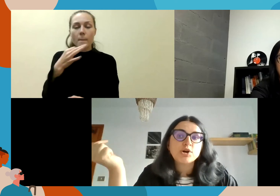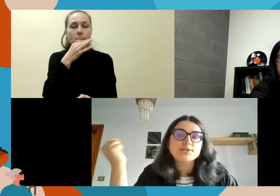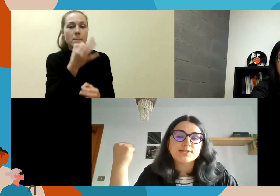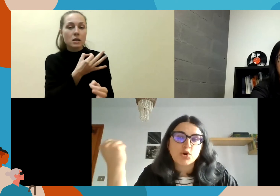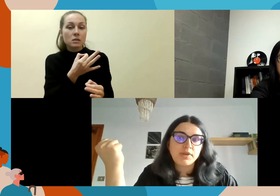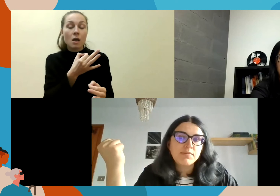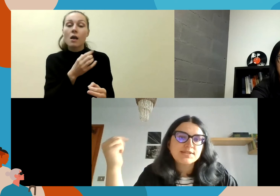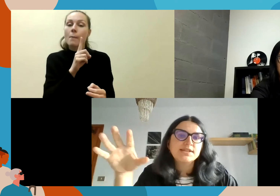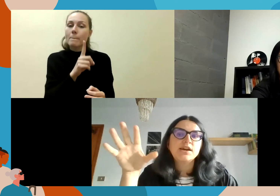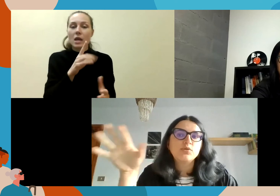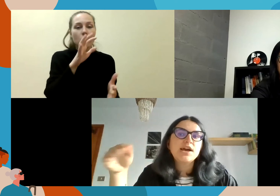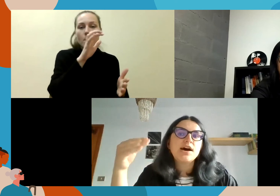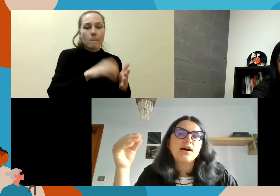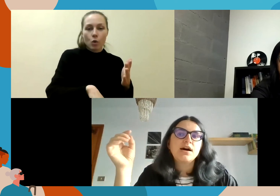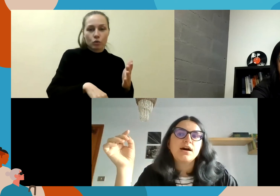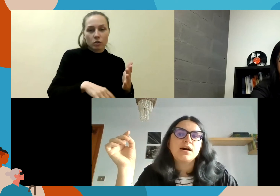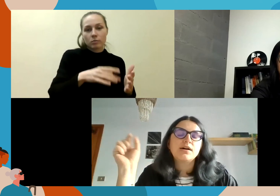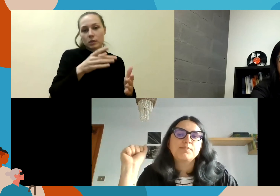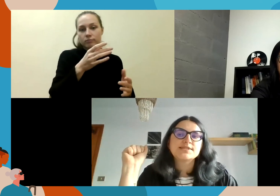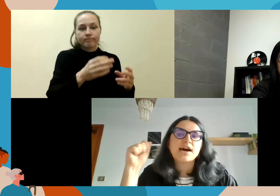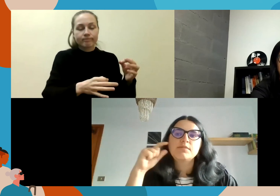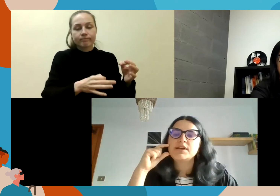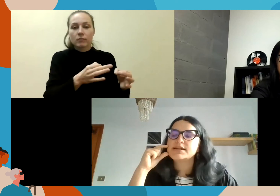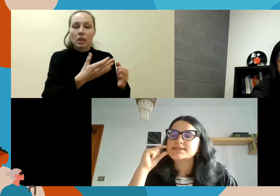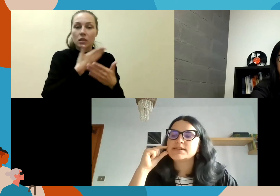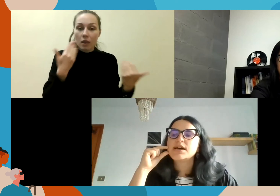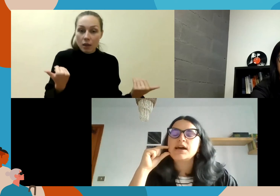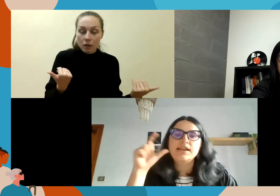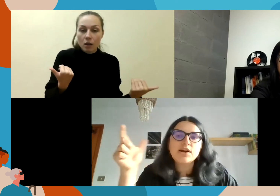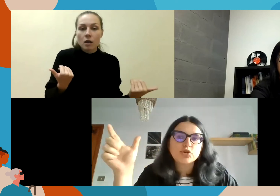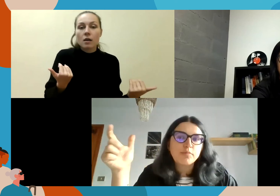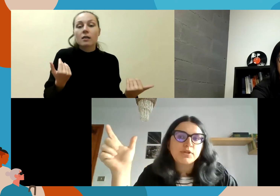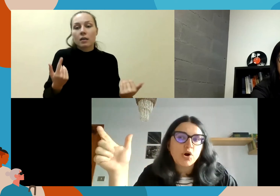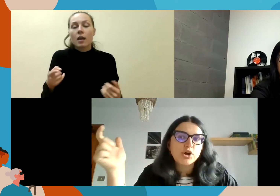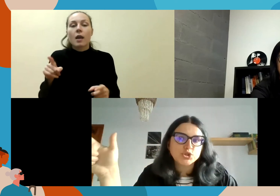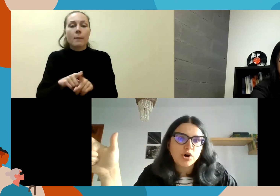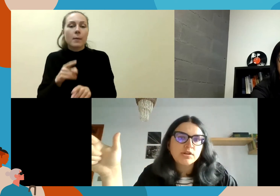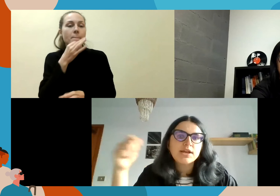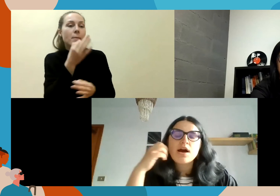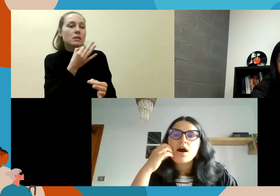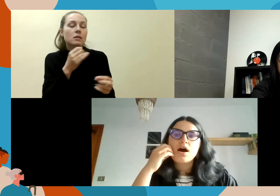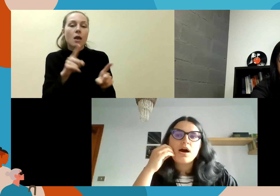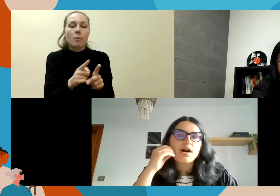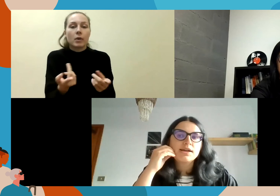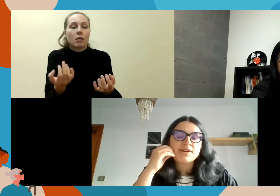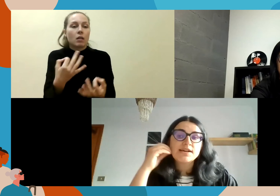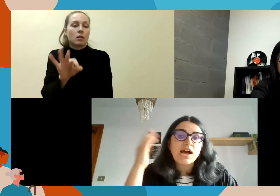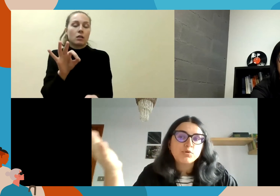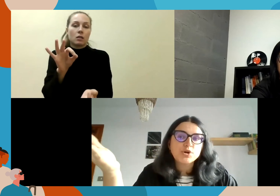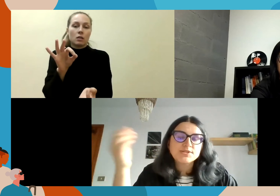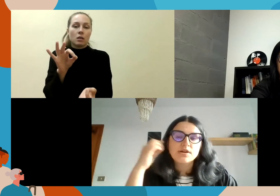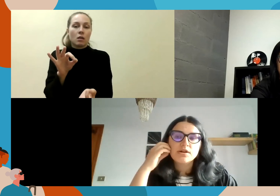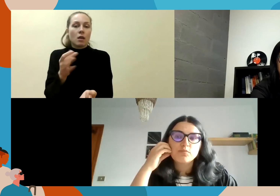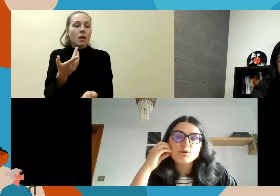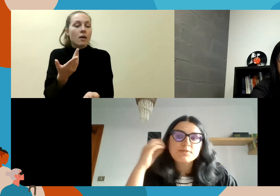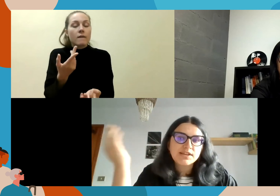būdžiamosios atsakomybės, tai kai kurie pasisakymai tarsi lieka tokioje pilkojoje zonai, kad mes negalime už